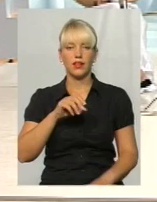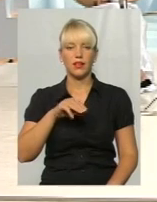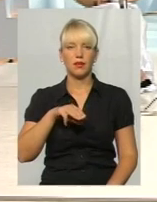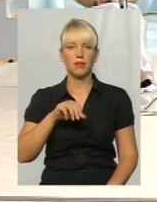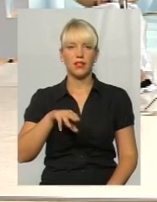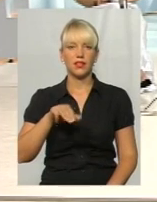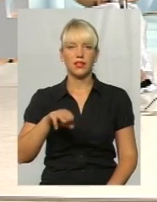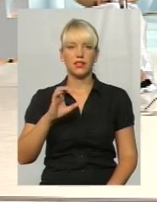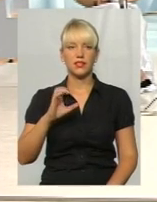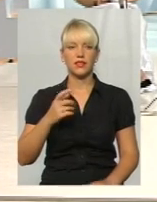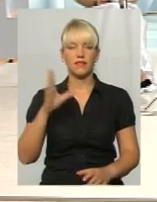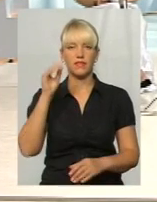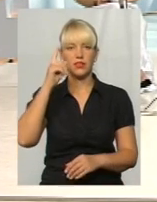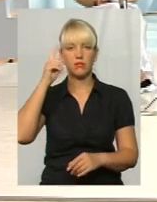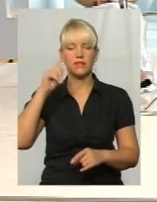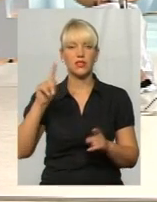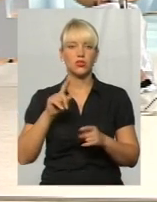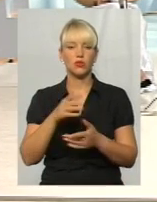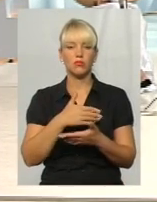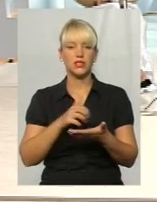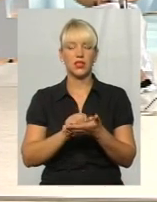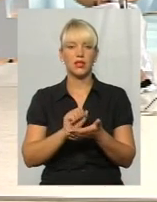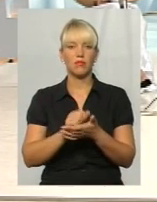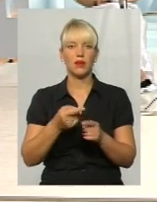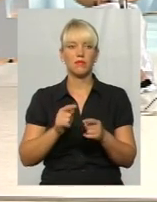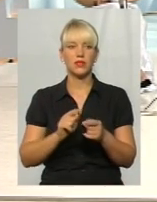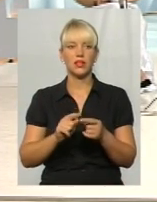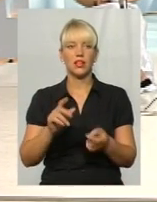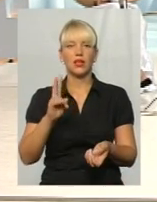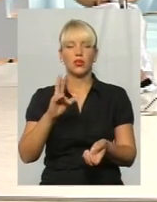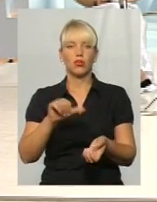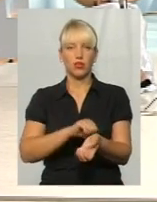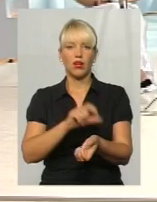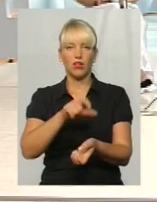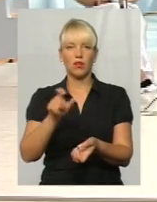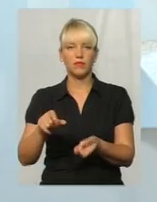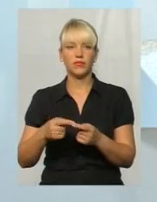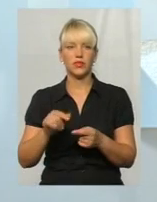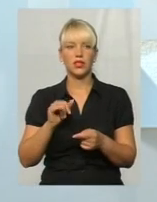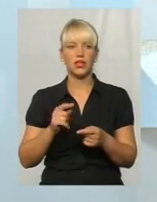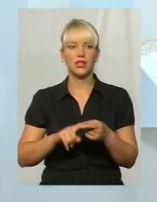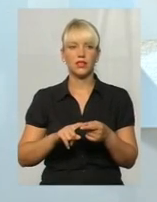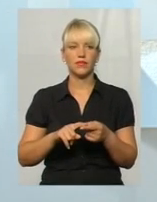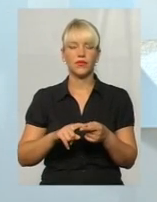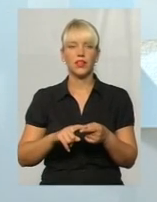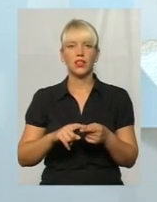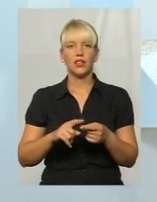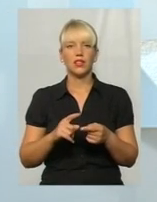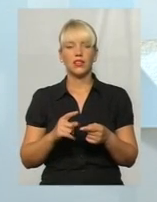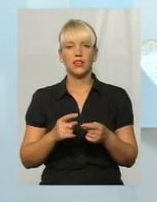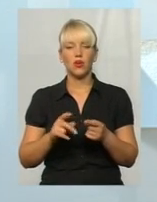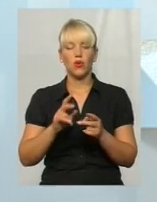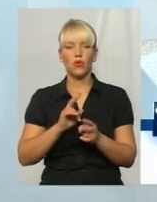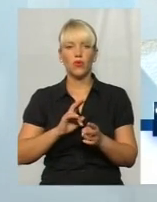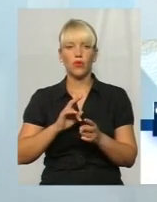Всім звісно, що ми займаємося в основному потребителями ін'єкційних наркотиків. І це, звісно, уязвима група